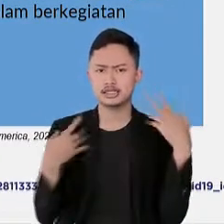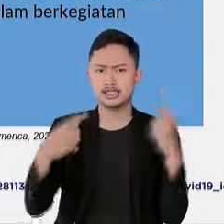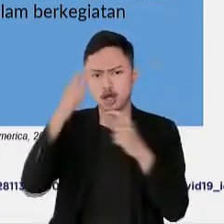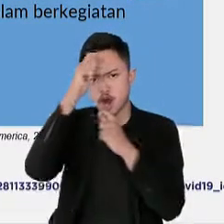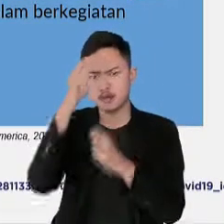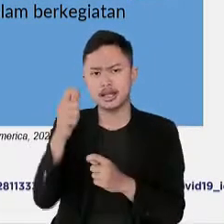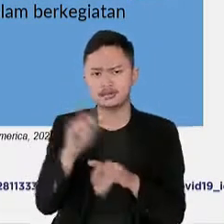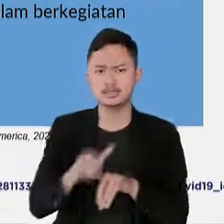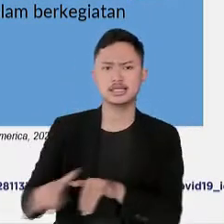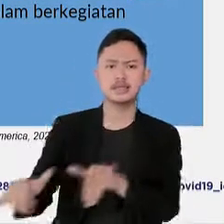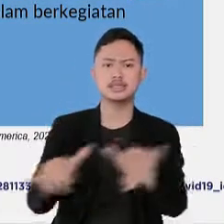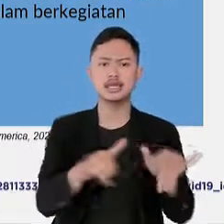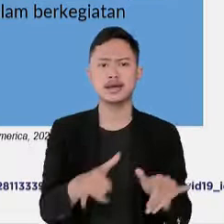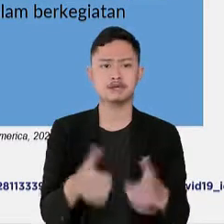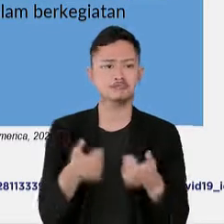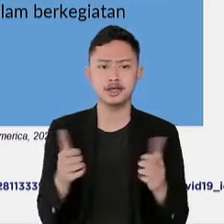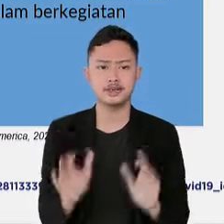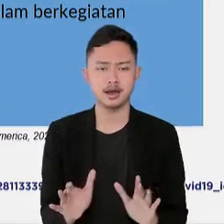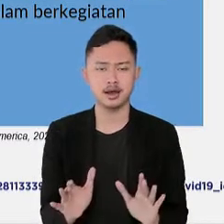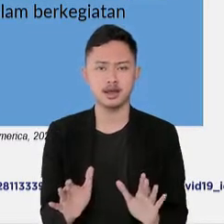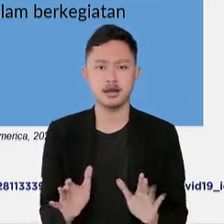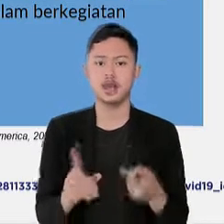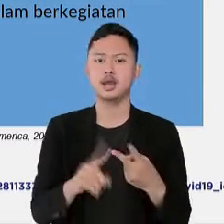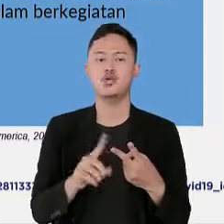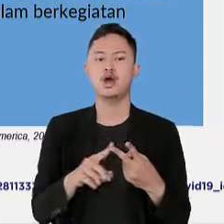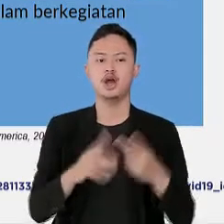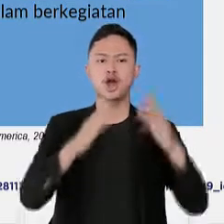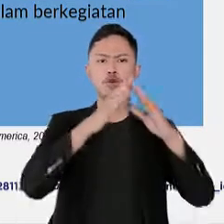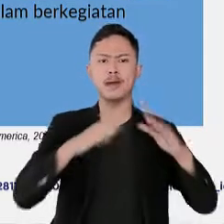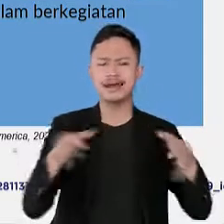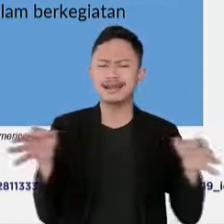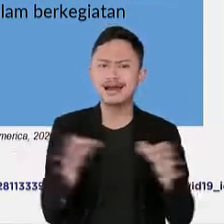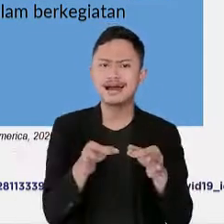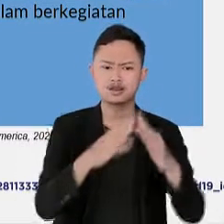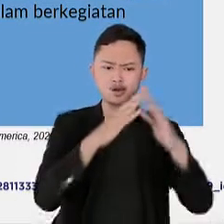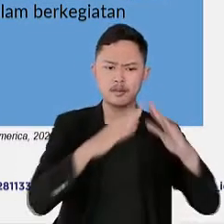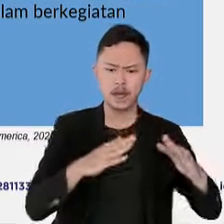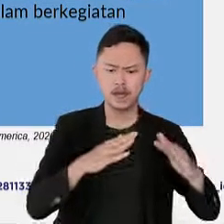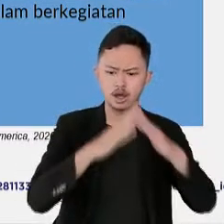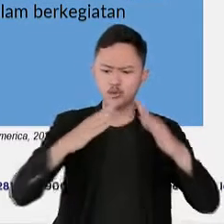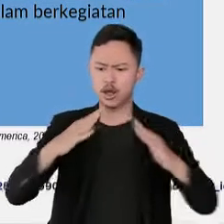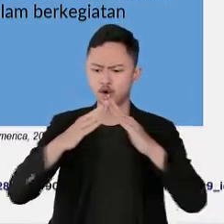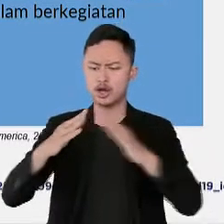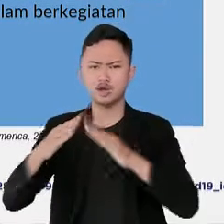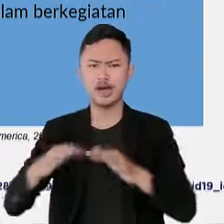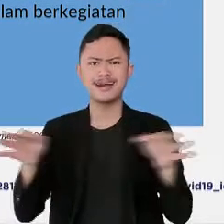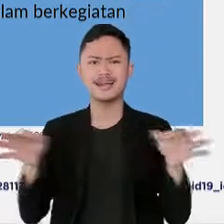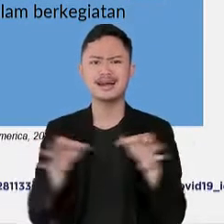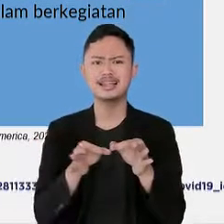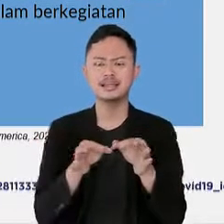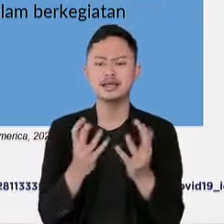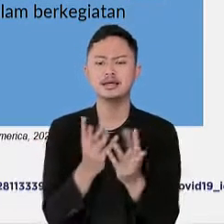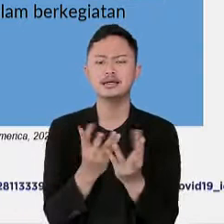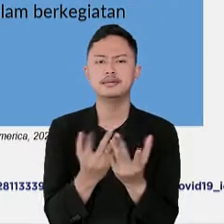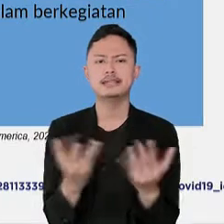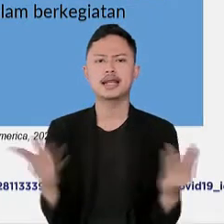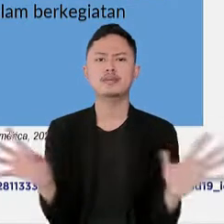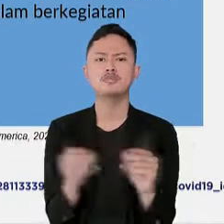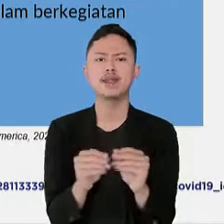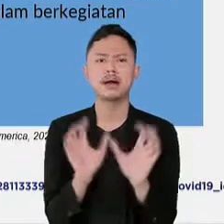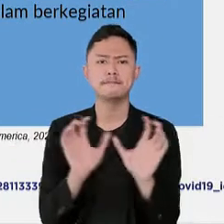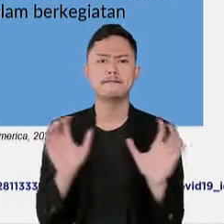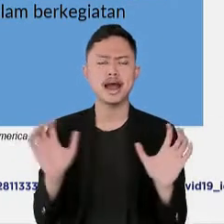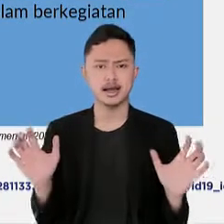secara kolektif kepadatan tempat tinggal dan kedekatan serta durasi interaksi antar masyarakat